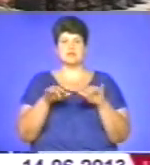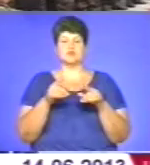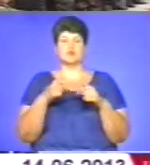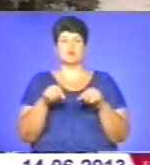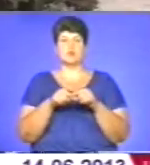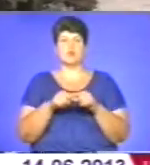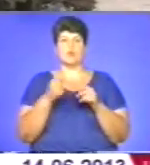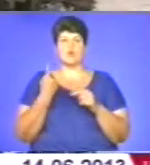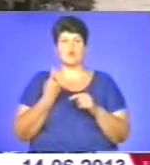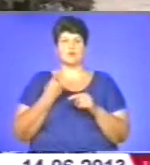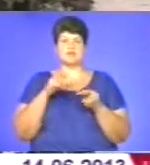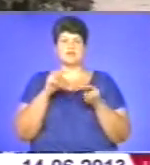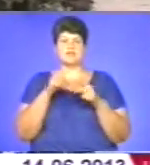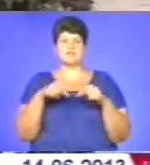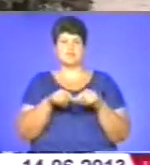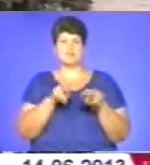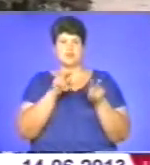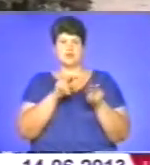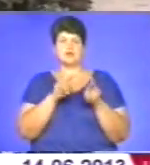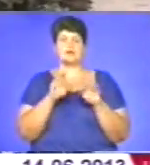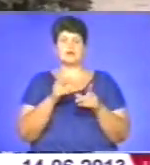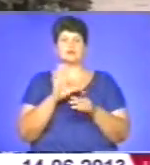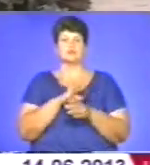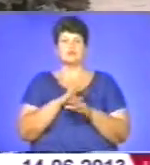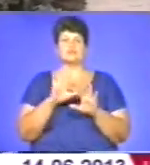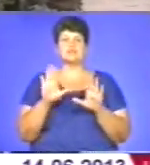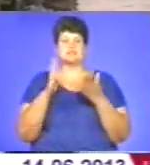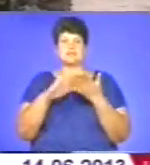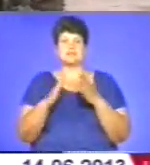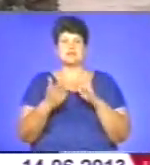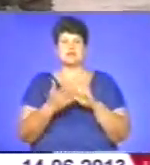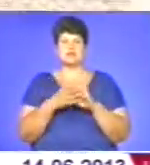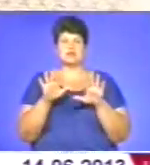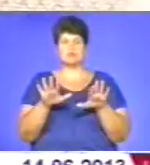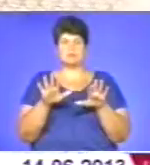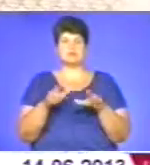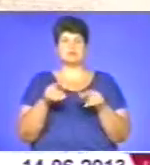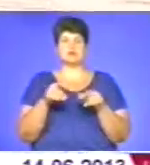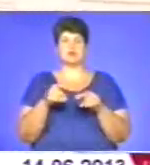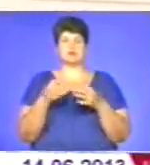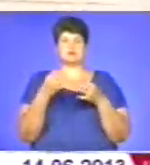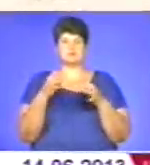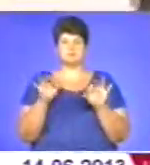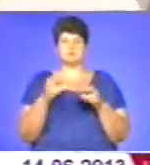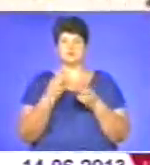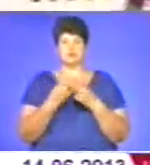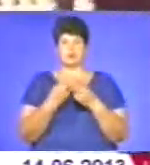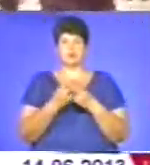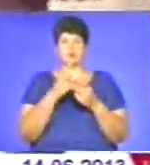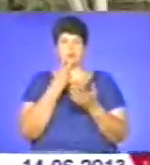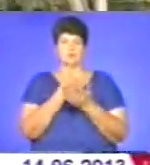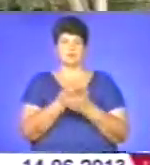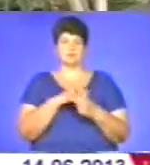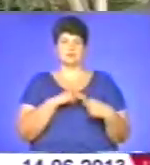та відділу нагляду. Як діяти у надзвичайних ситуаціях у місцях позбавлення волі, демонстрували працівники Копочинецької колонії.